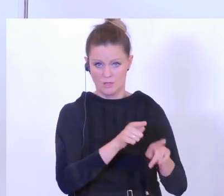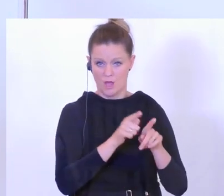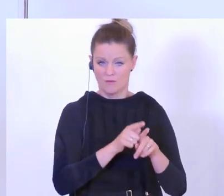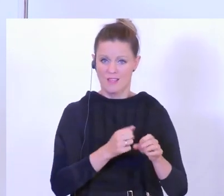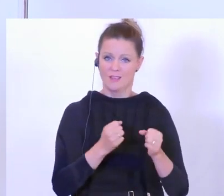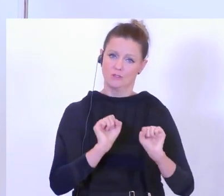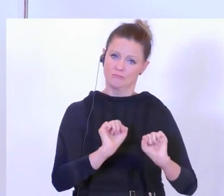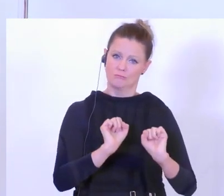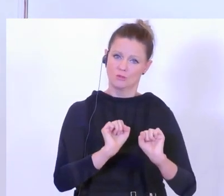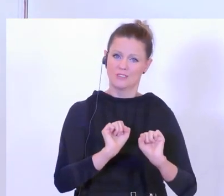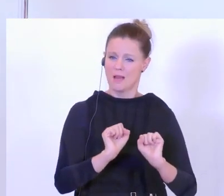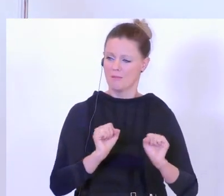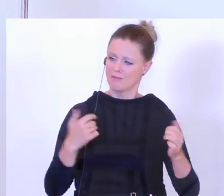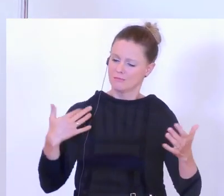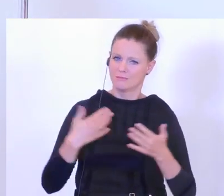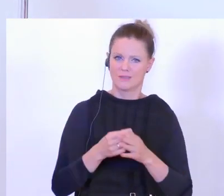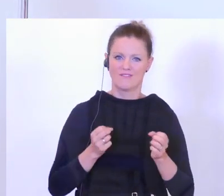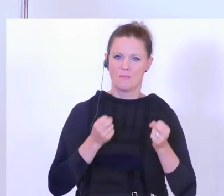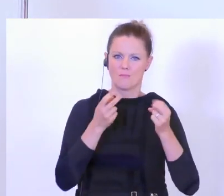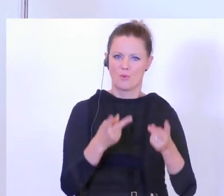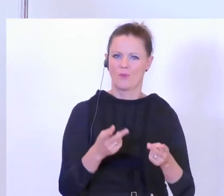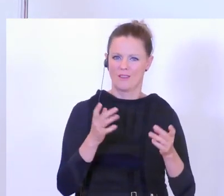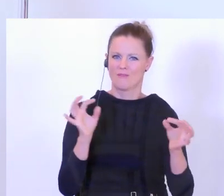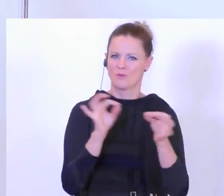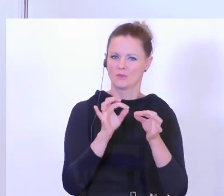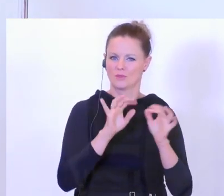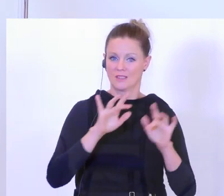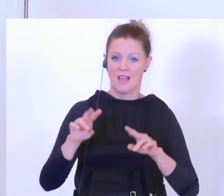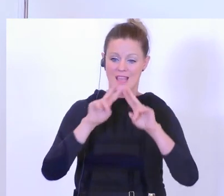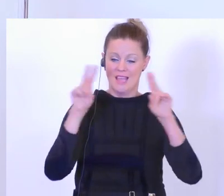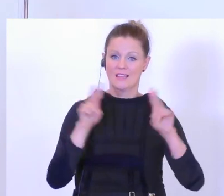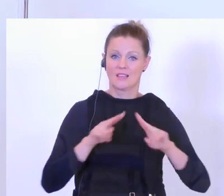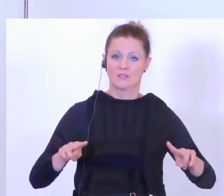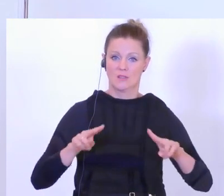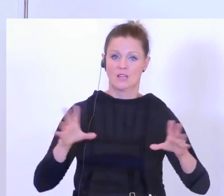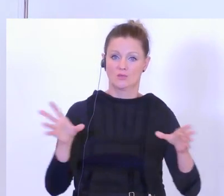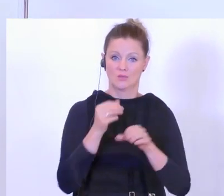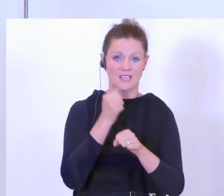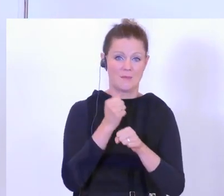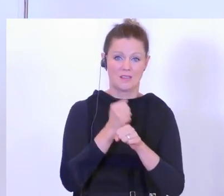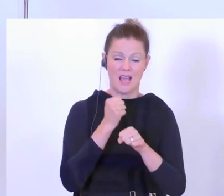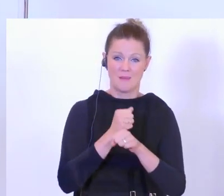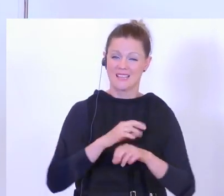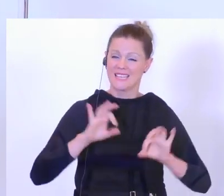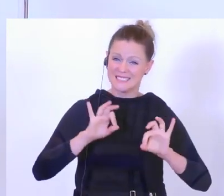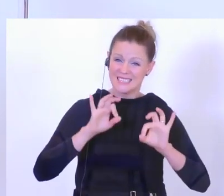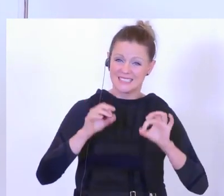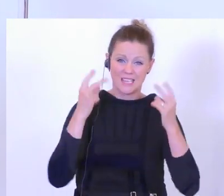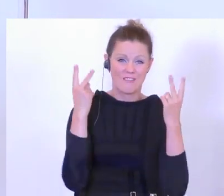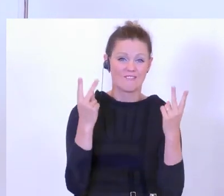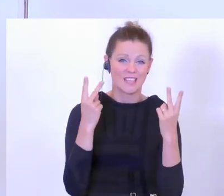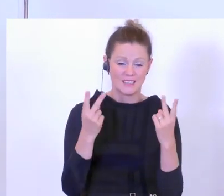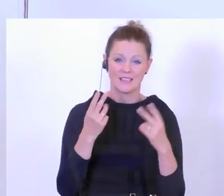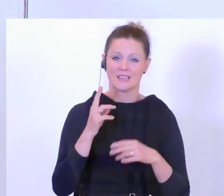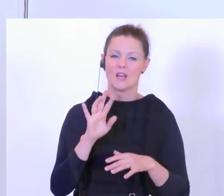Brückenfunktion dargestellt, weil die Zusammenarbeit im internationalen Bereich der Schlüssel zum Erfolg ist, wenn man Internetkriminalität, wenn man